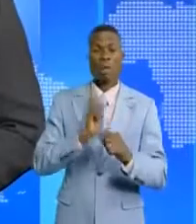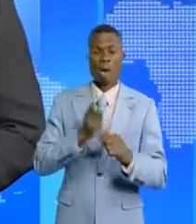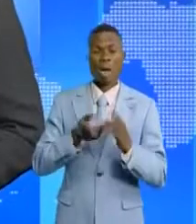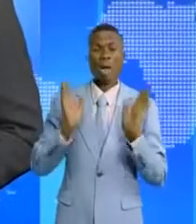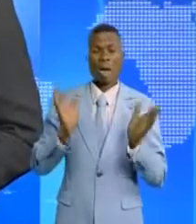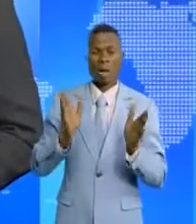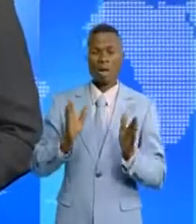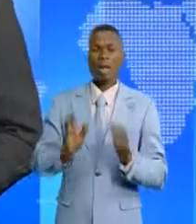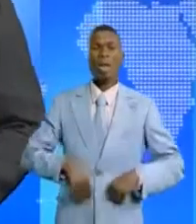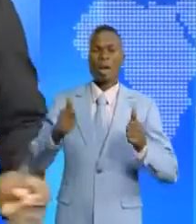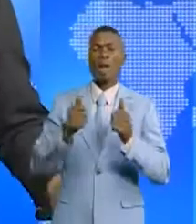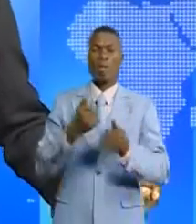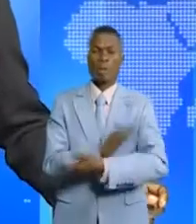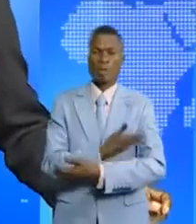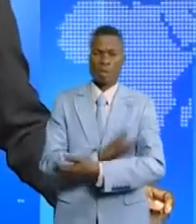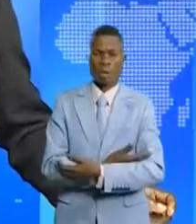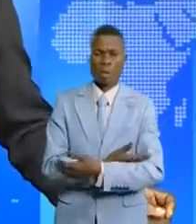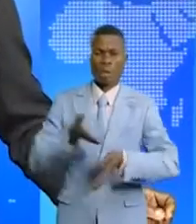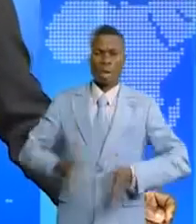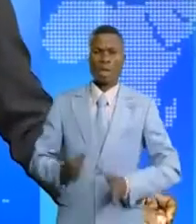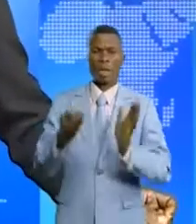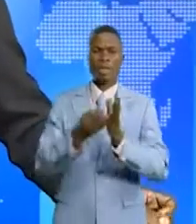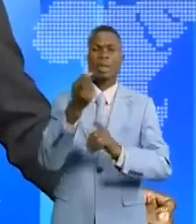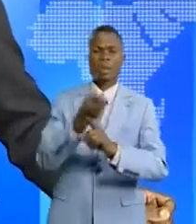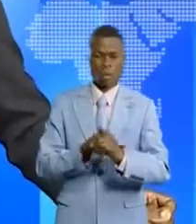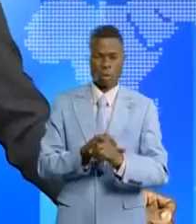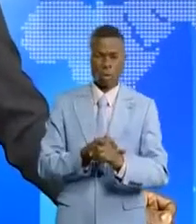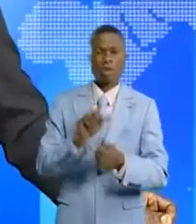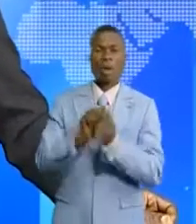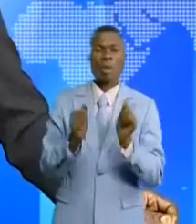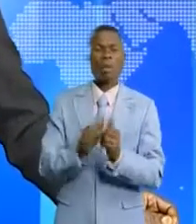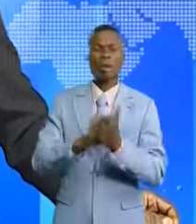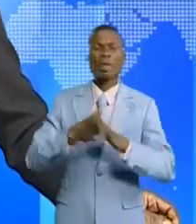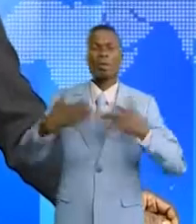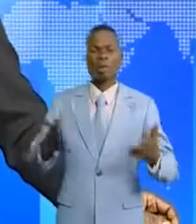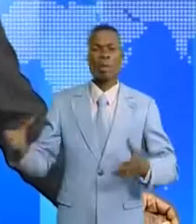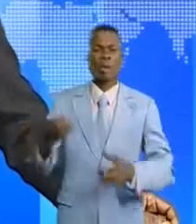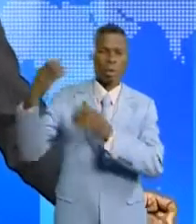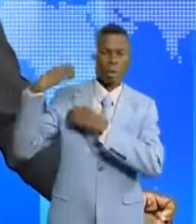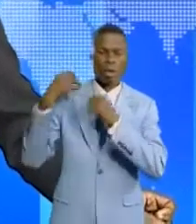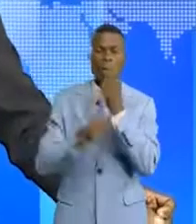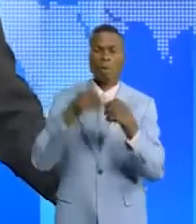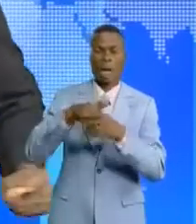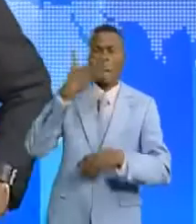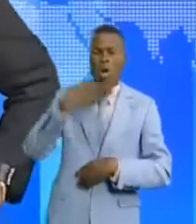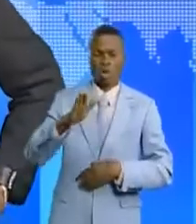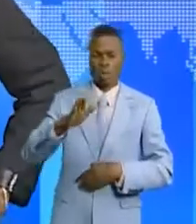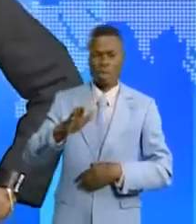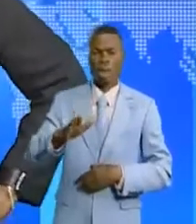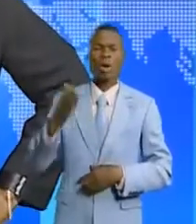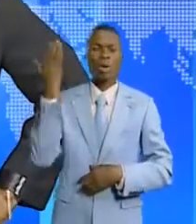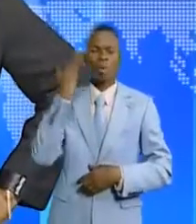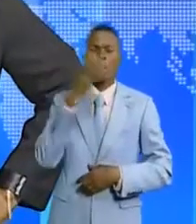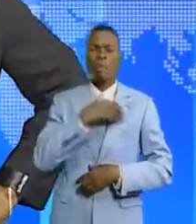la vie des enfants prématurés. Comment alors se présente la prise en charge de ces enfants ? Tentative de réponse dans ce